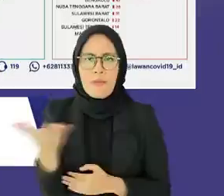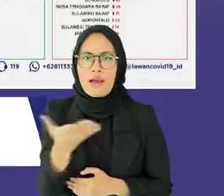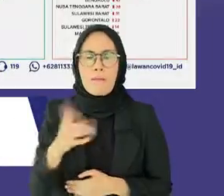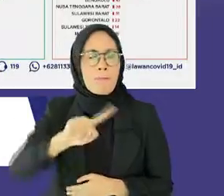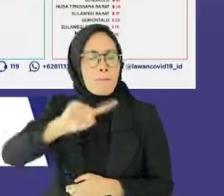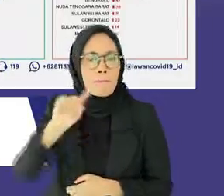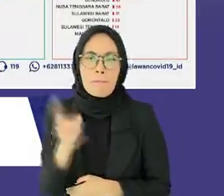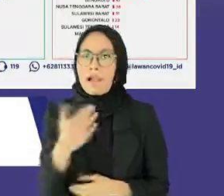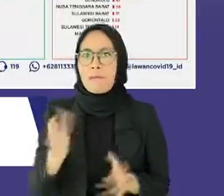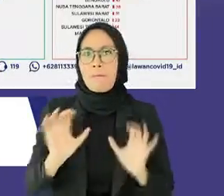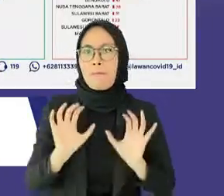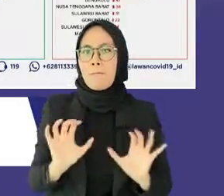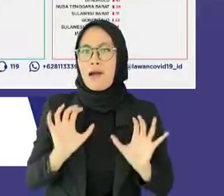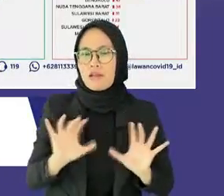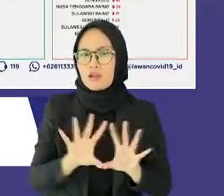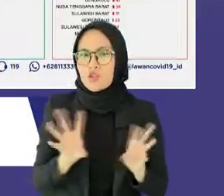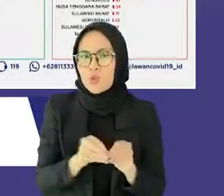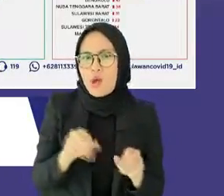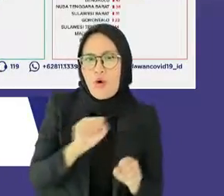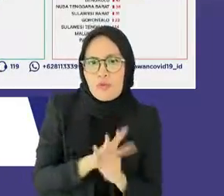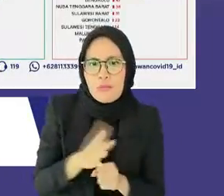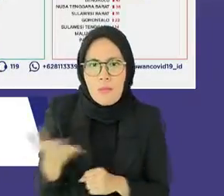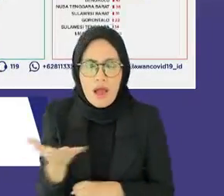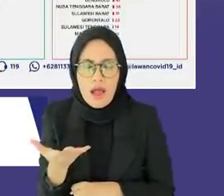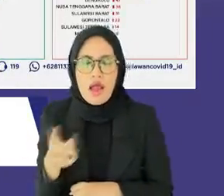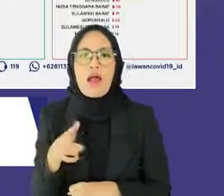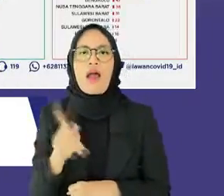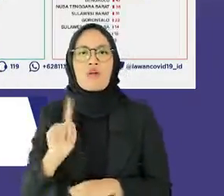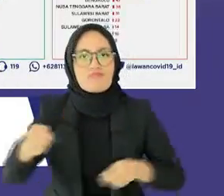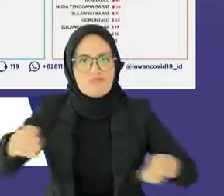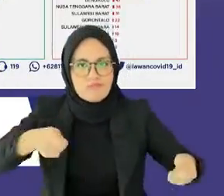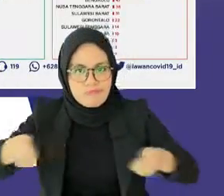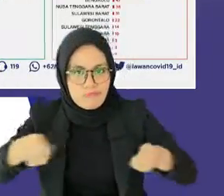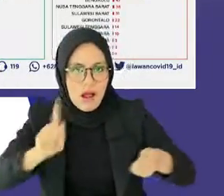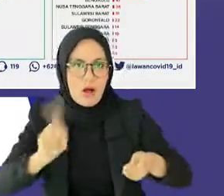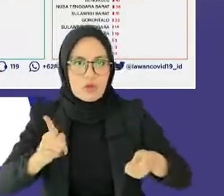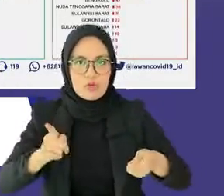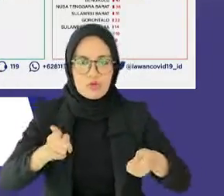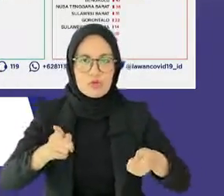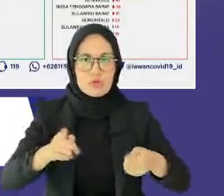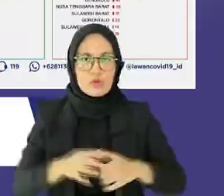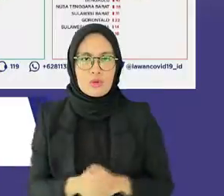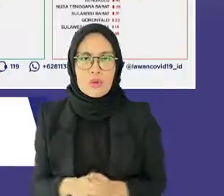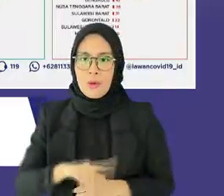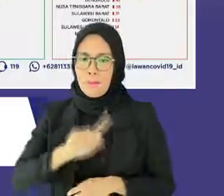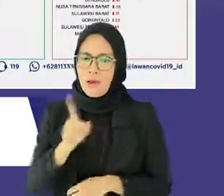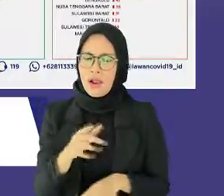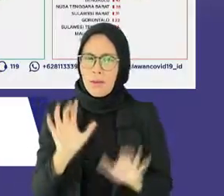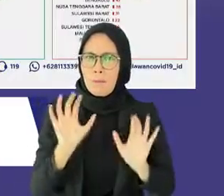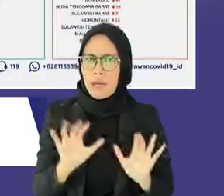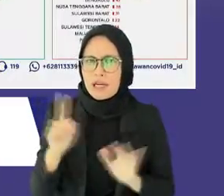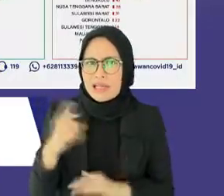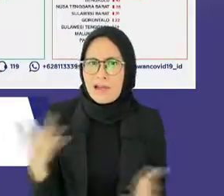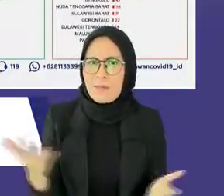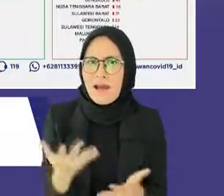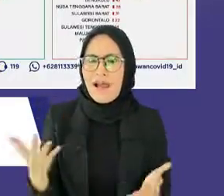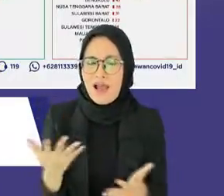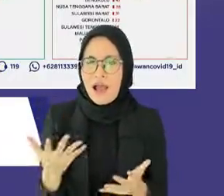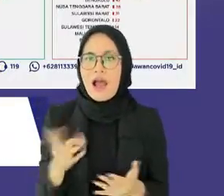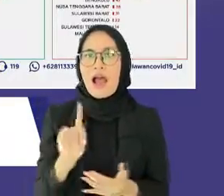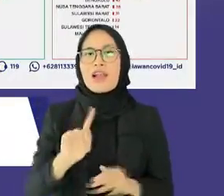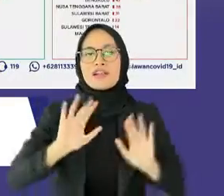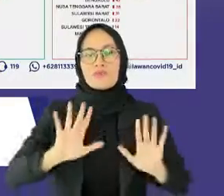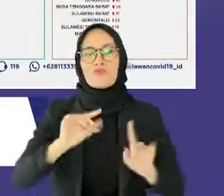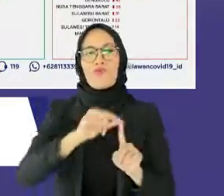kasus tertinggi dan perlu segera dikendalikan. Kasus aktif masih disumbangkan oleh 10 provinsi dengan jumlah